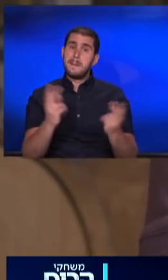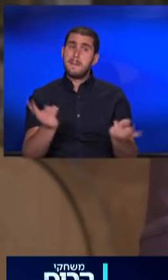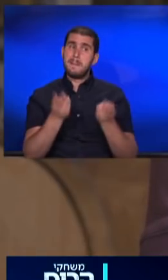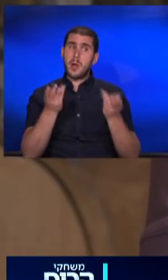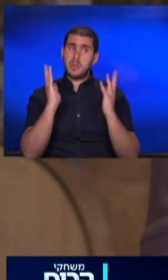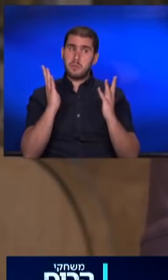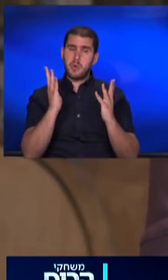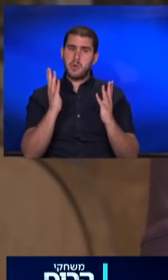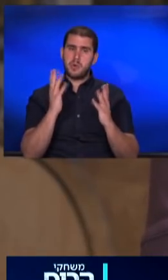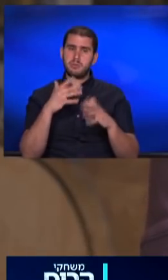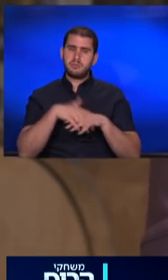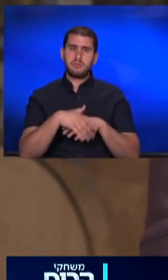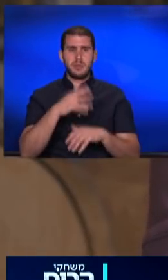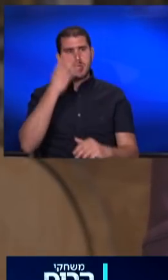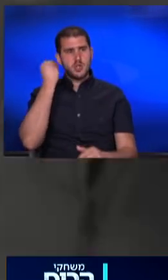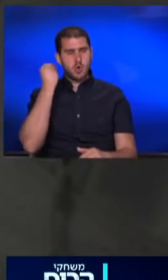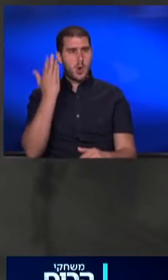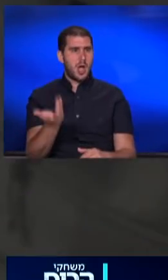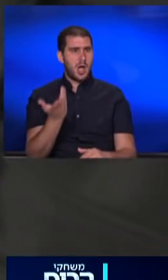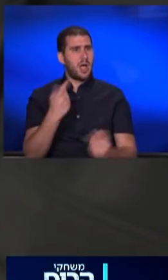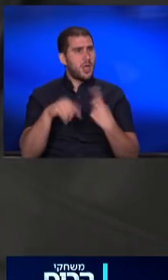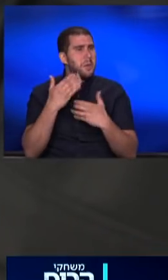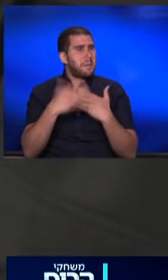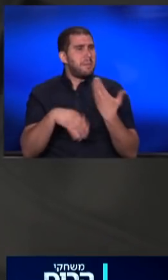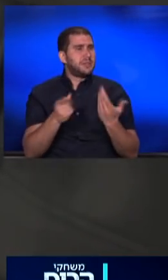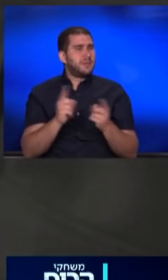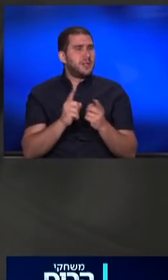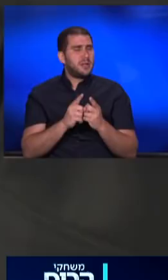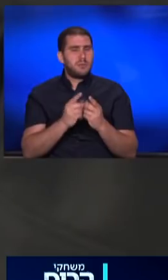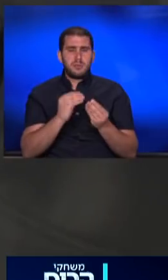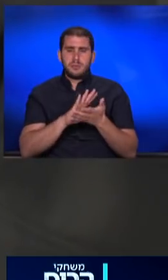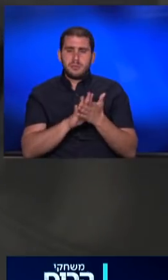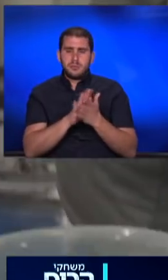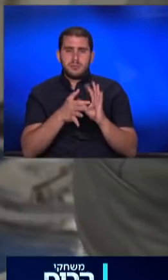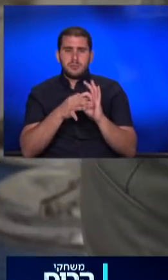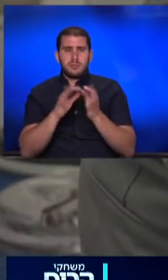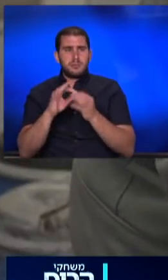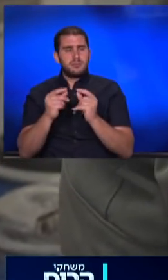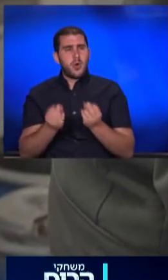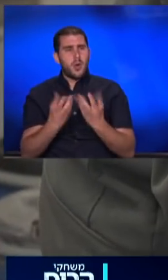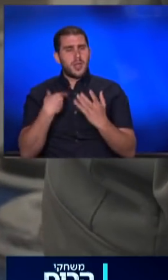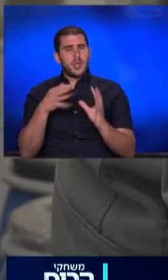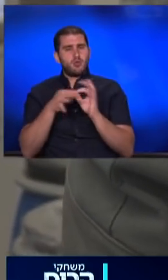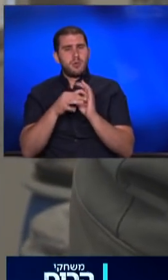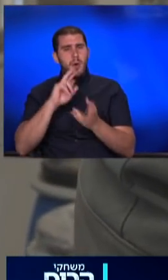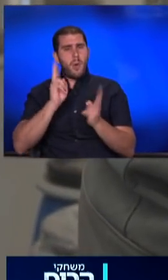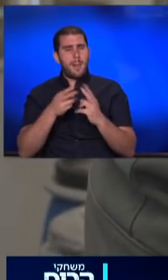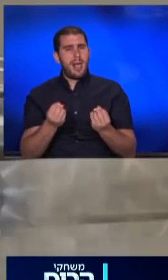שמאוד בקלות גורם לנו לשכוח שאנחנו בסוף השלב הרקמה אורגנית, ואנחנו קשורים לעולם הזה ולטבע,